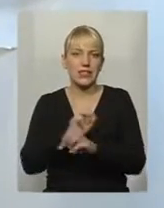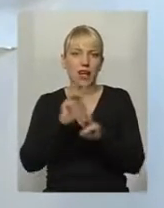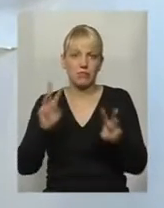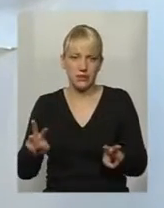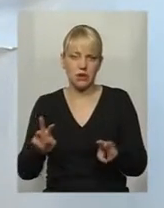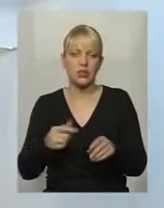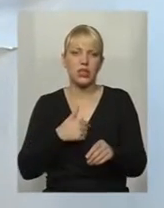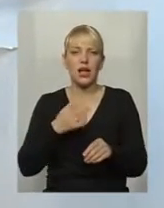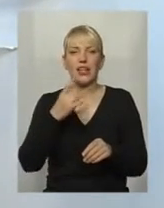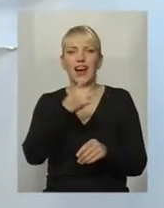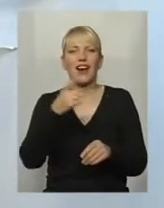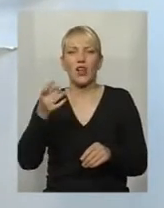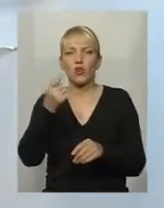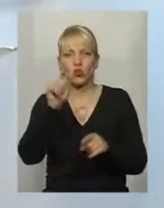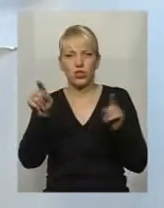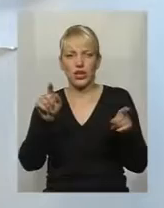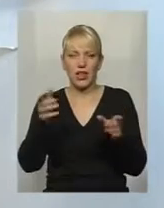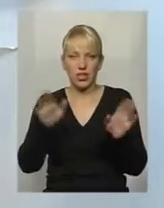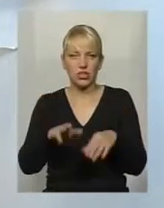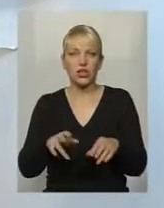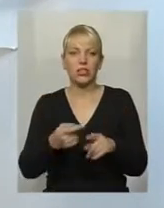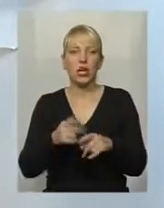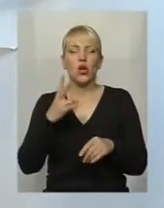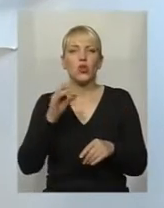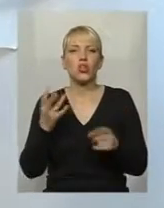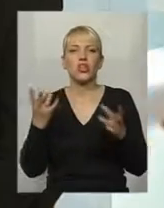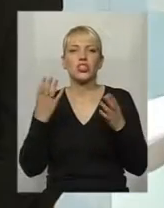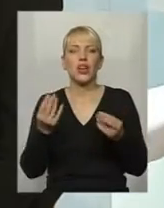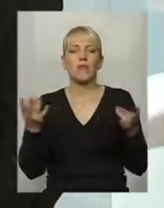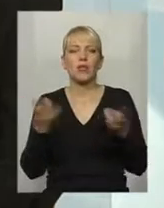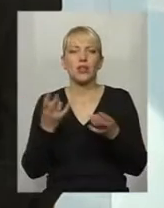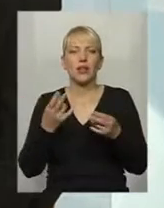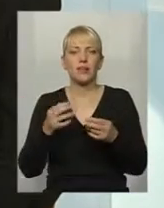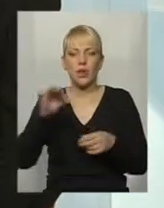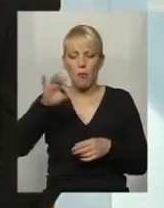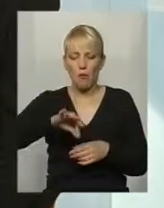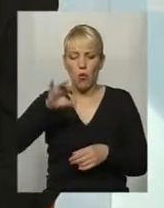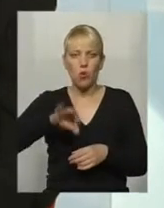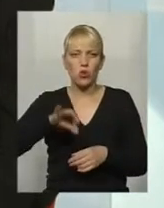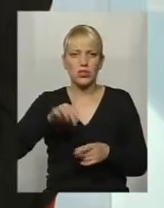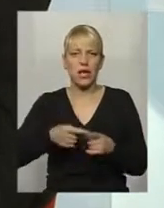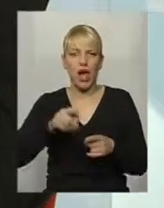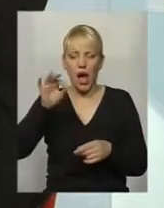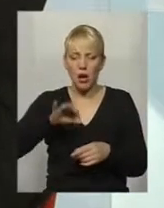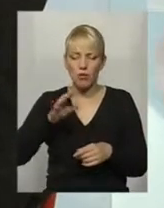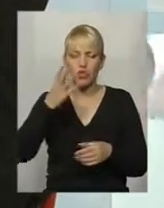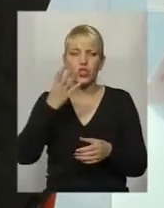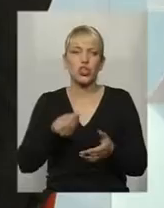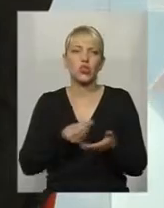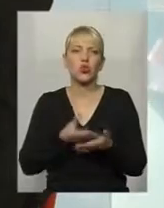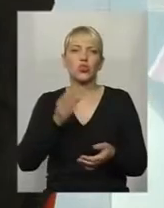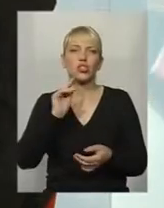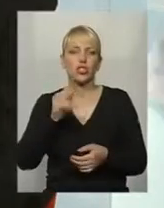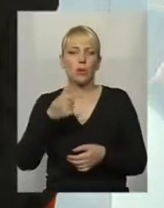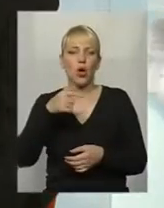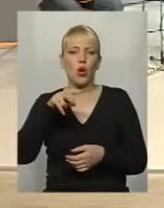ще десь, може, по районах залишилися. Але до них потрібні полоски. А полоски ще дорожчі, ніж глюкометри. І це все,